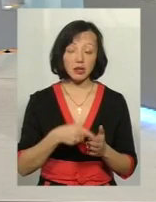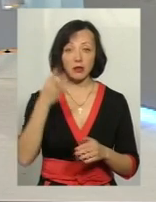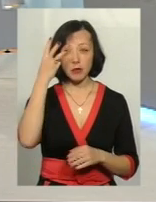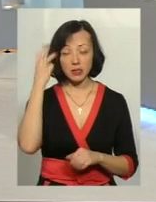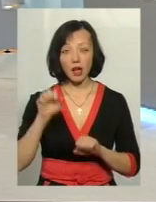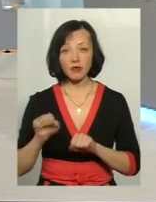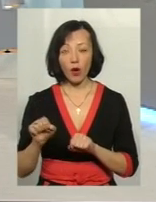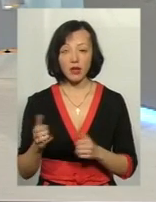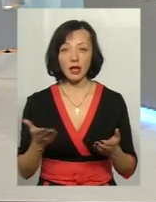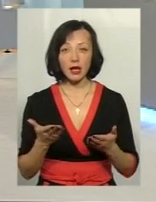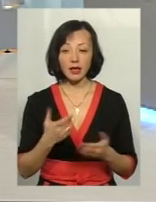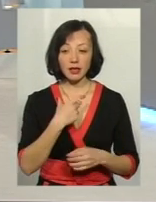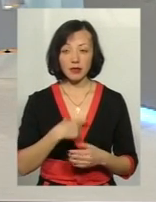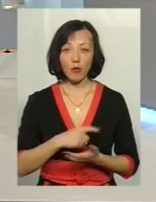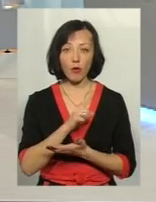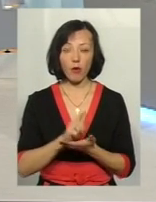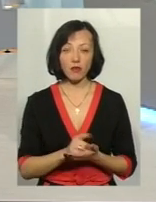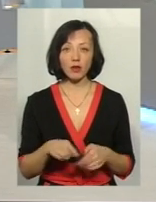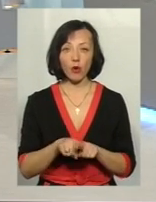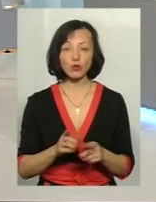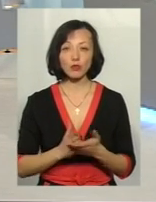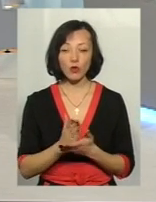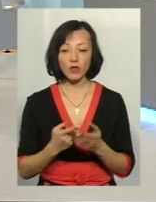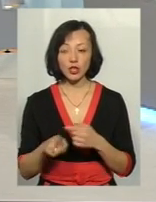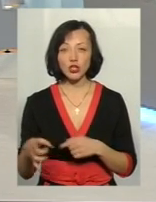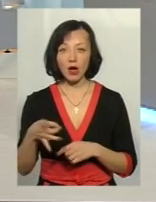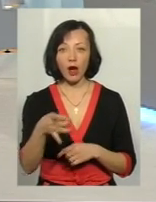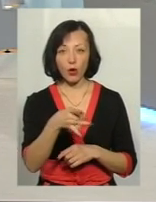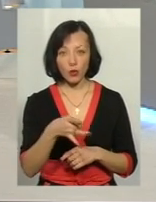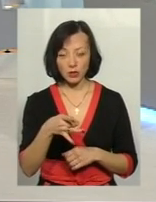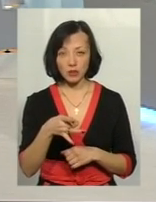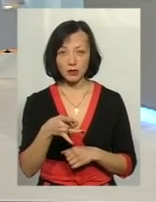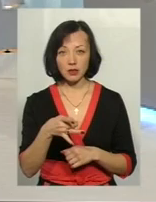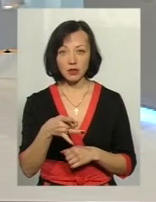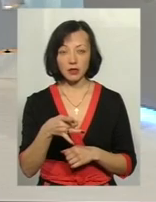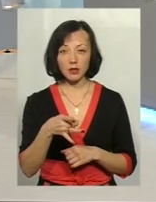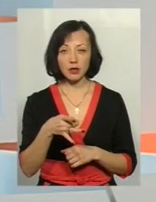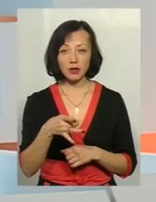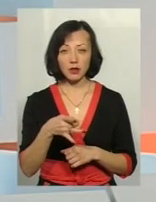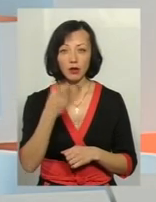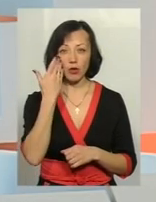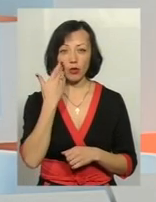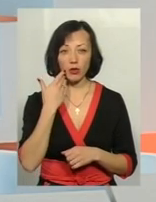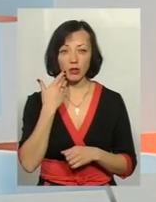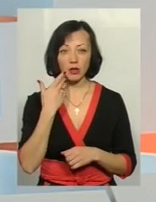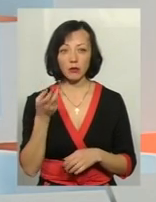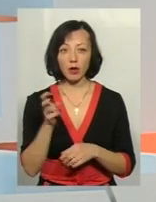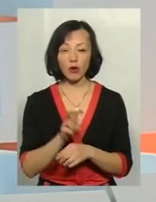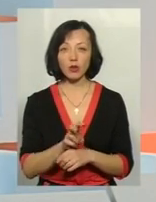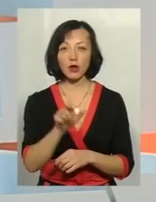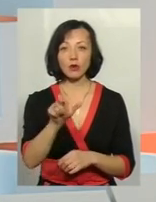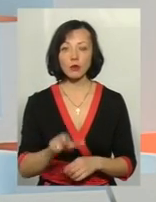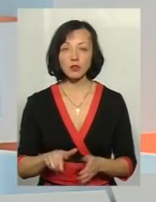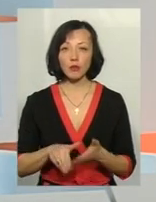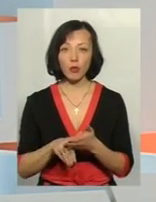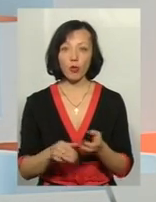адвокати, які беруть на себе обов'язок також обслуговувати інші райони, коли приходить особа за допомогою,